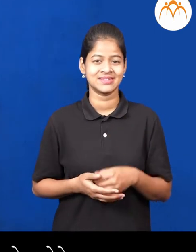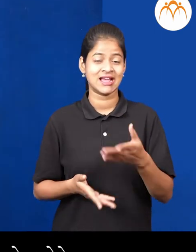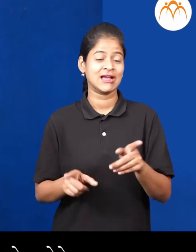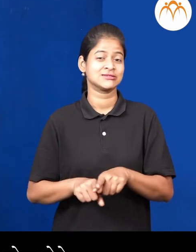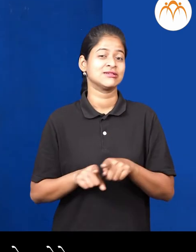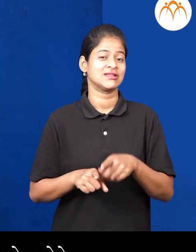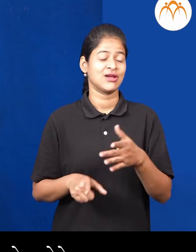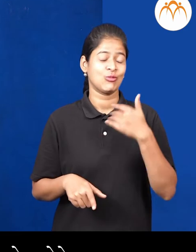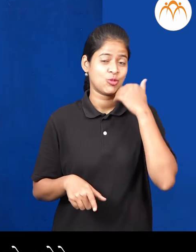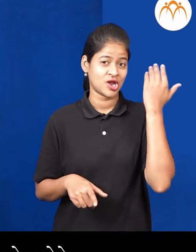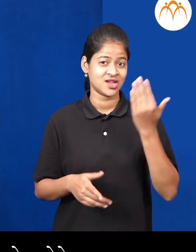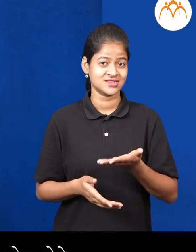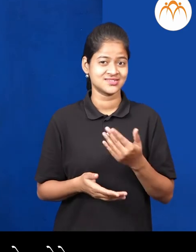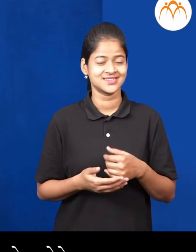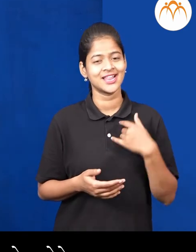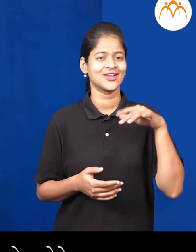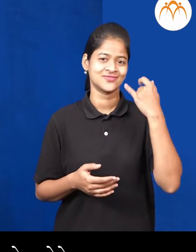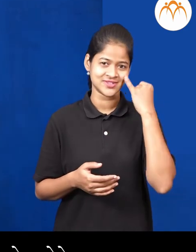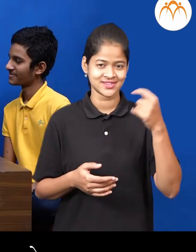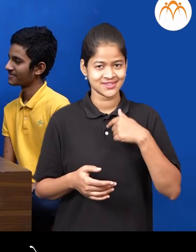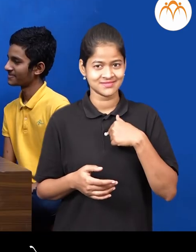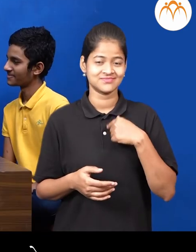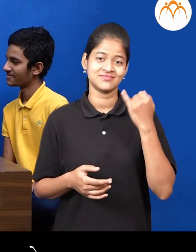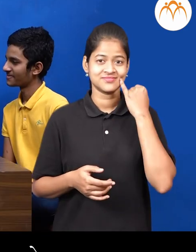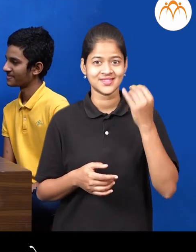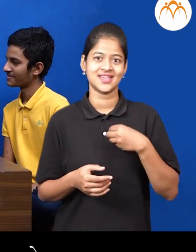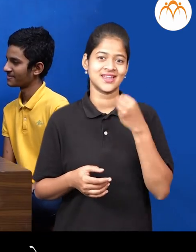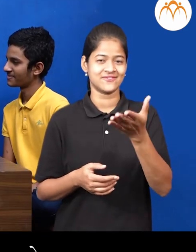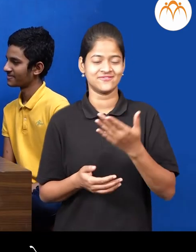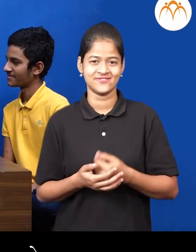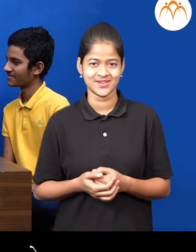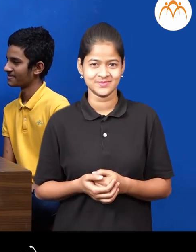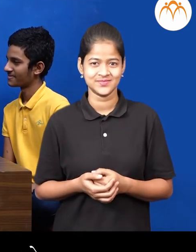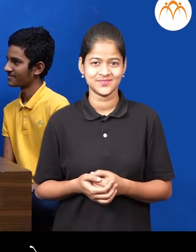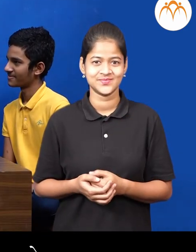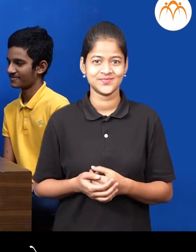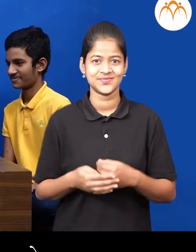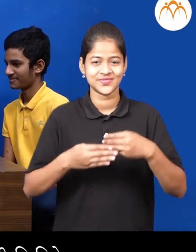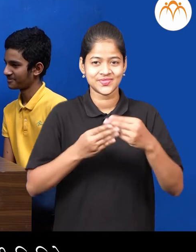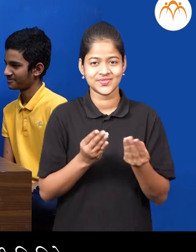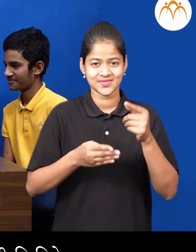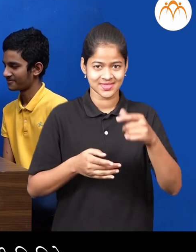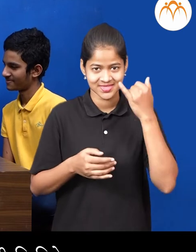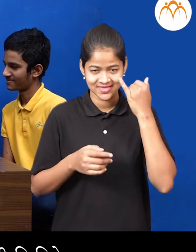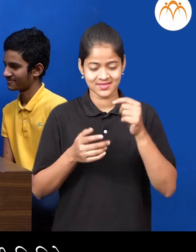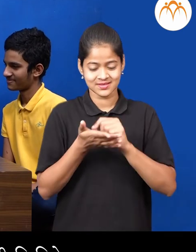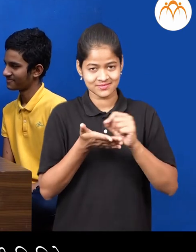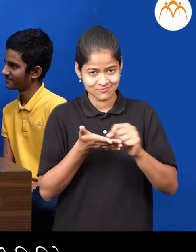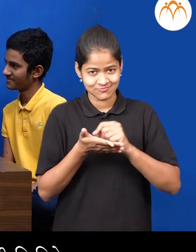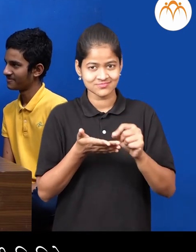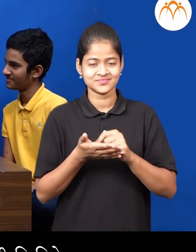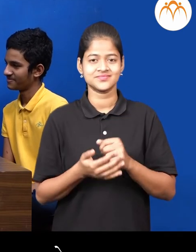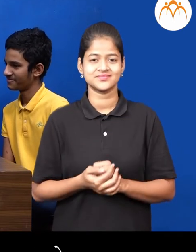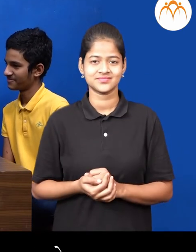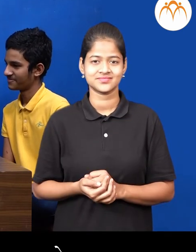कंटा आले. एक काम करती, मीज तुम्हा खेवे गेते. आपड़ा सकरू यहा, यहा चिठ्थ्या गिविया. आणि, आच्या वर मीज आतरी लीते.